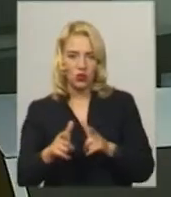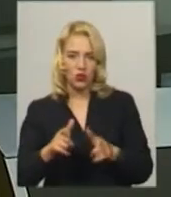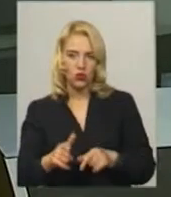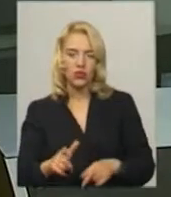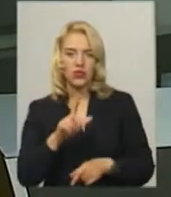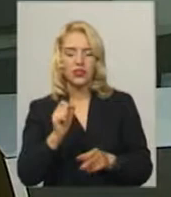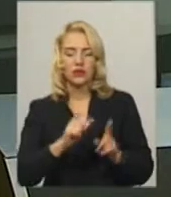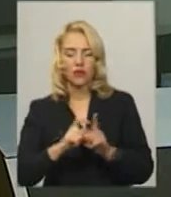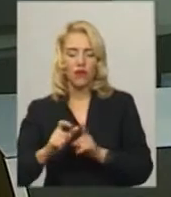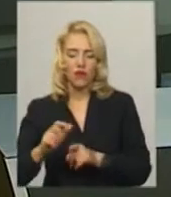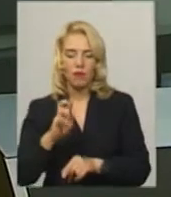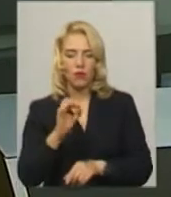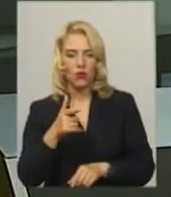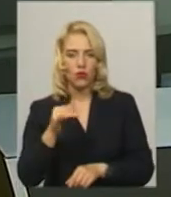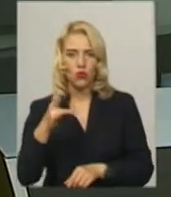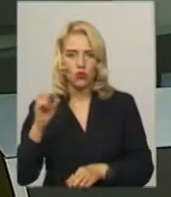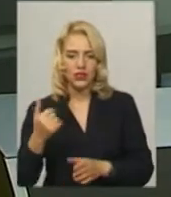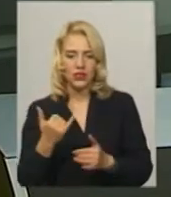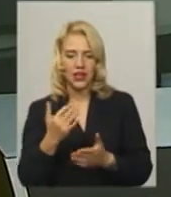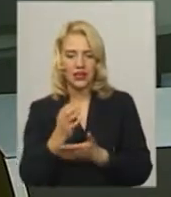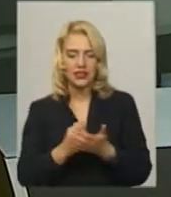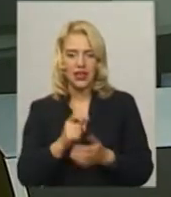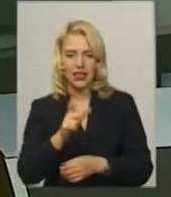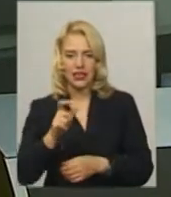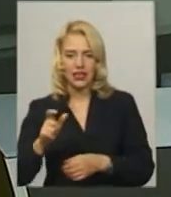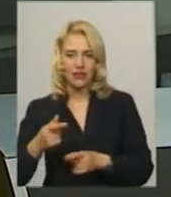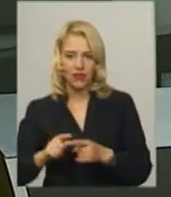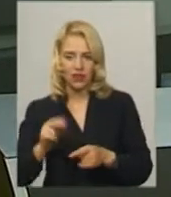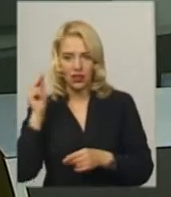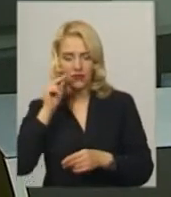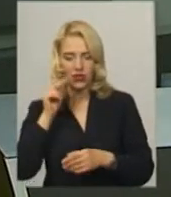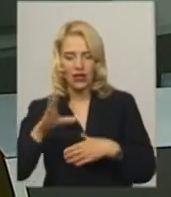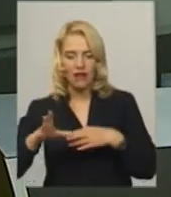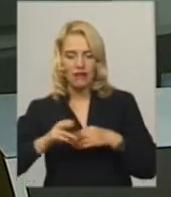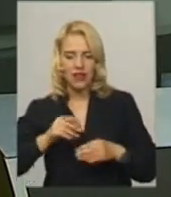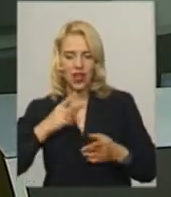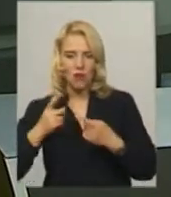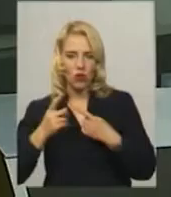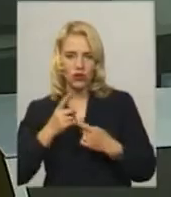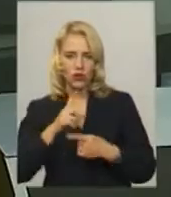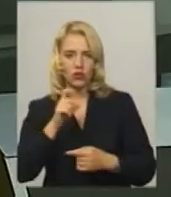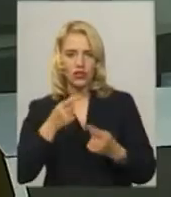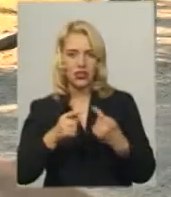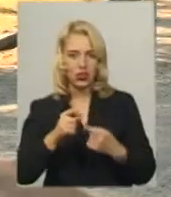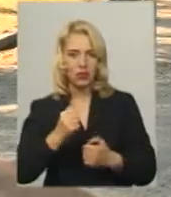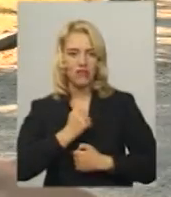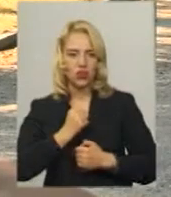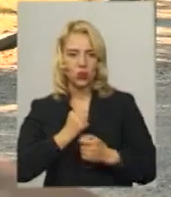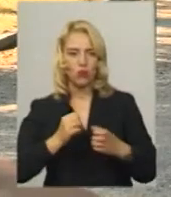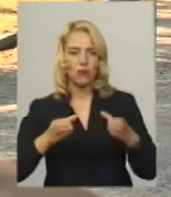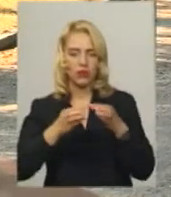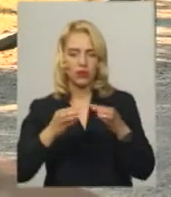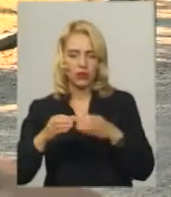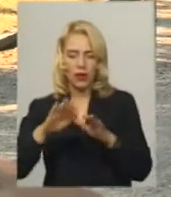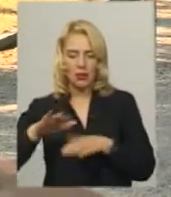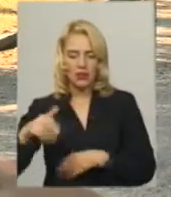За словами Ігоря Бугуна, зараз резервісти вчаться ввести взаємодію із іншими військовими підрозділами. Після обіду